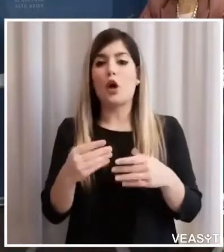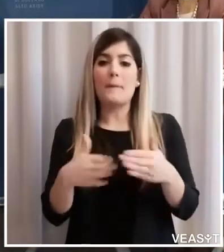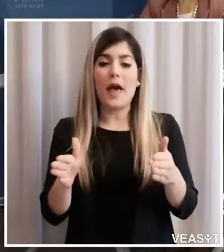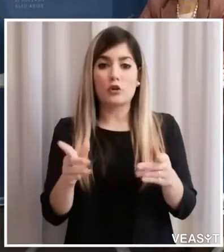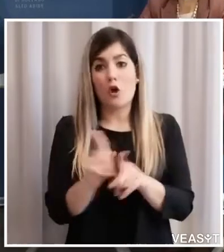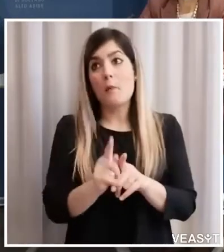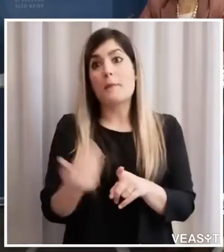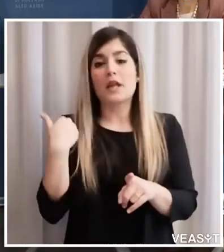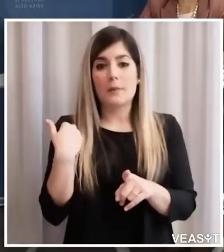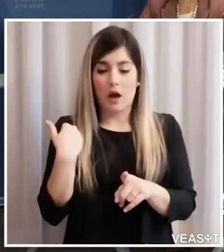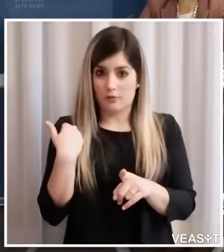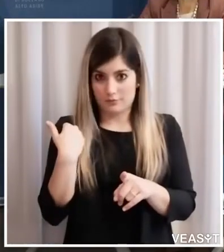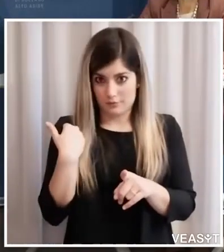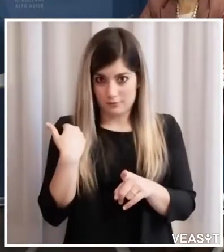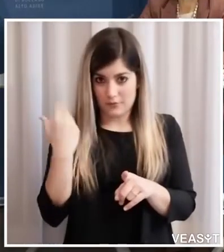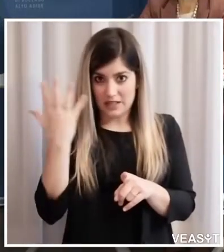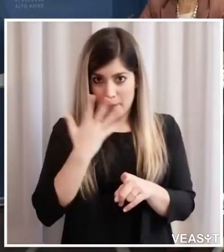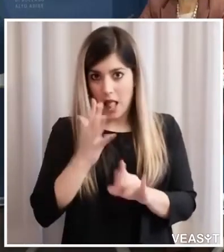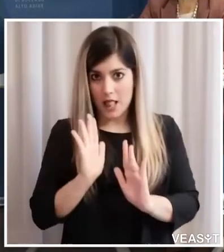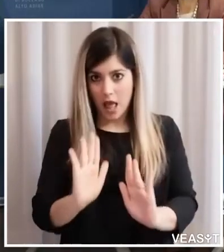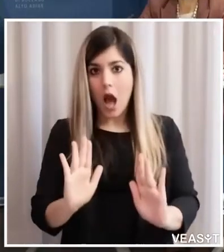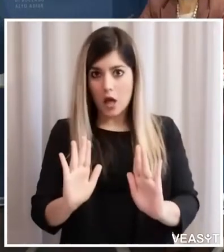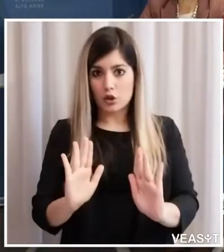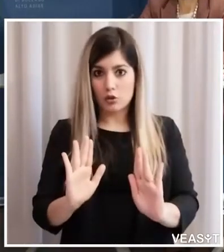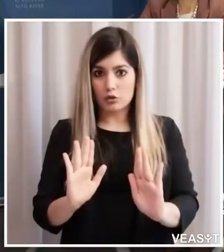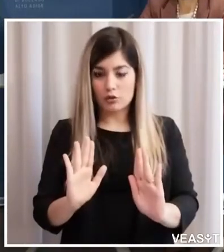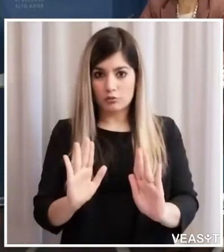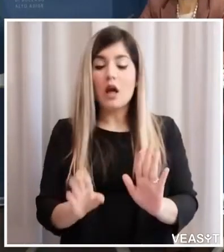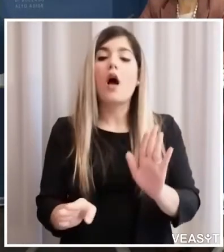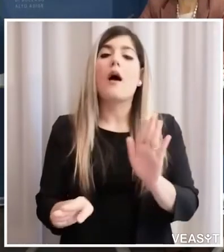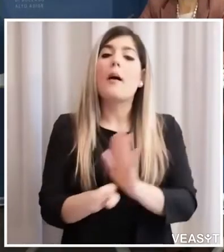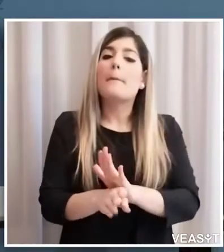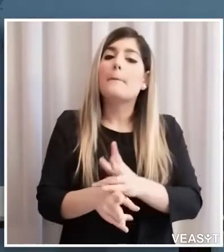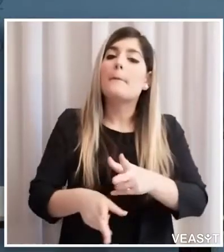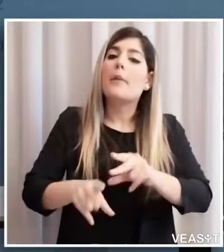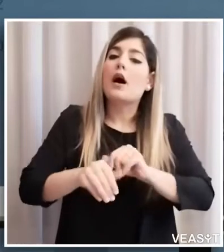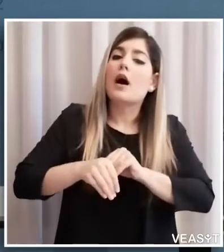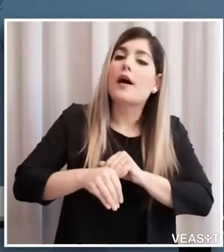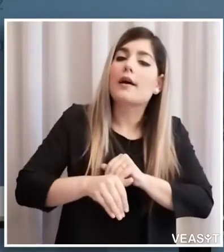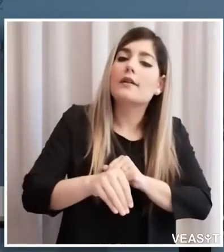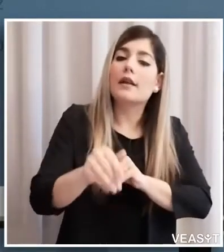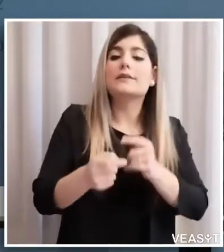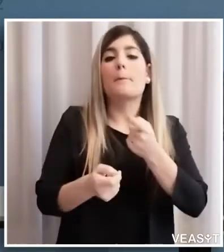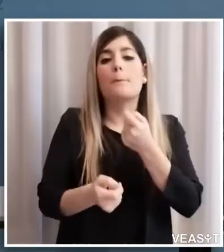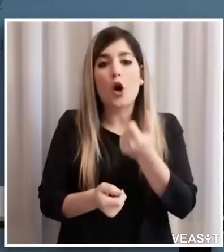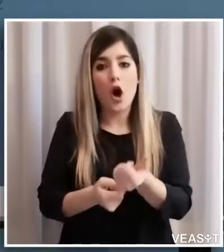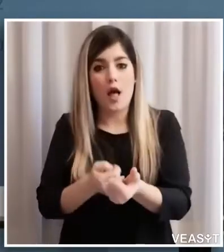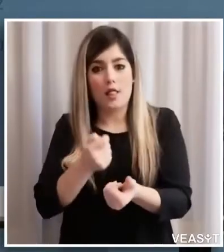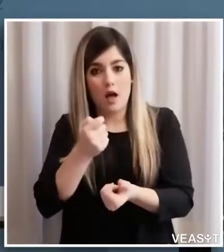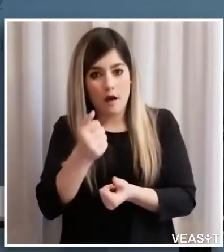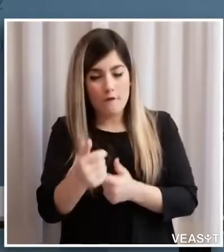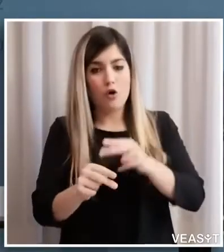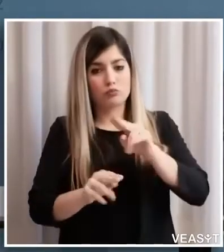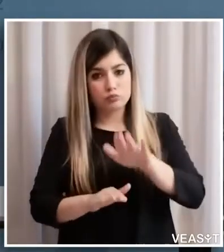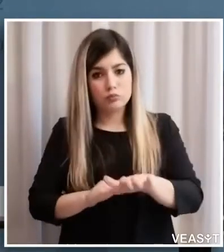di nuovo come prima. No, sicuramente è una ripartenza molto graduale, con tante misure di